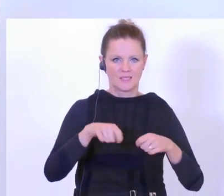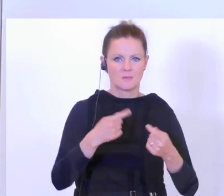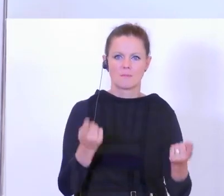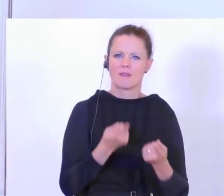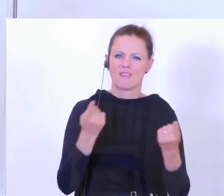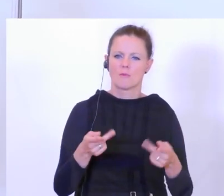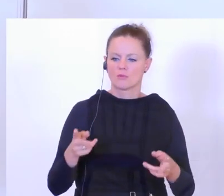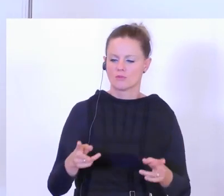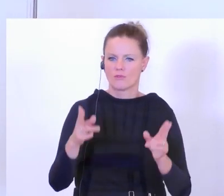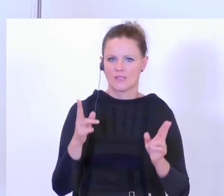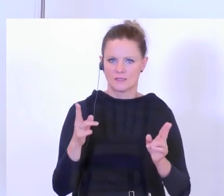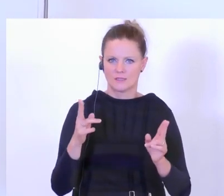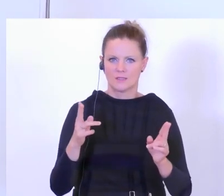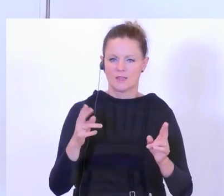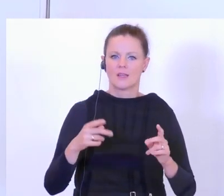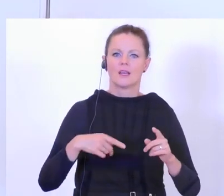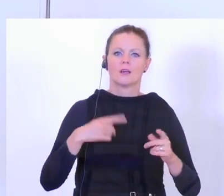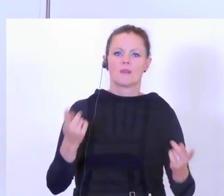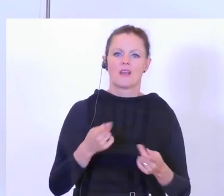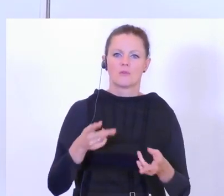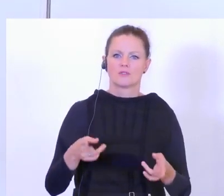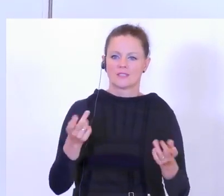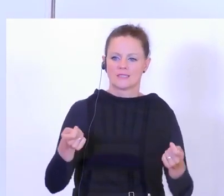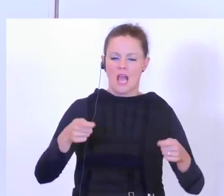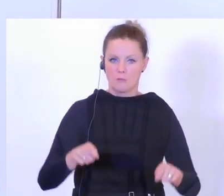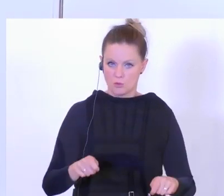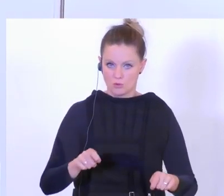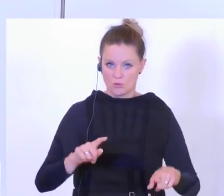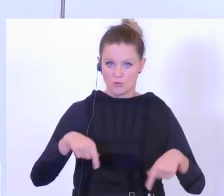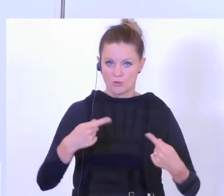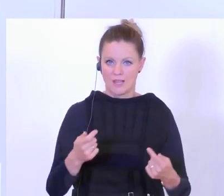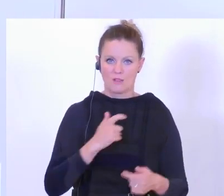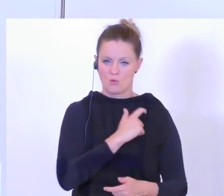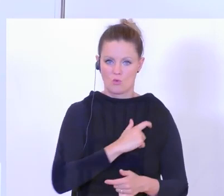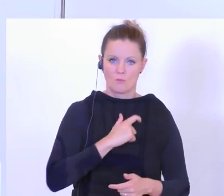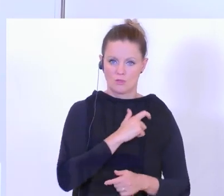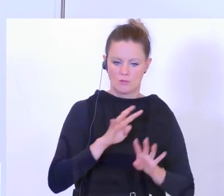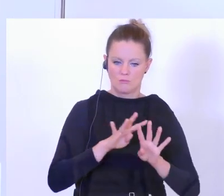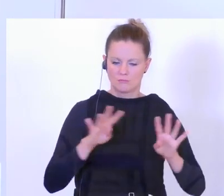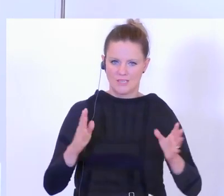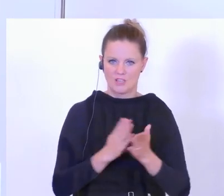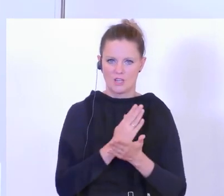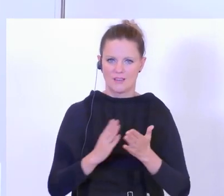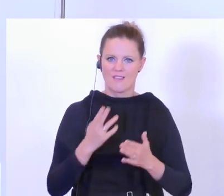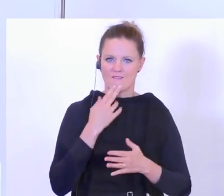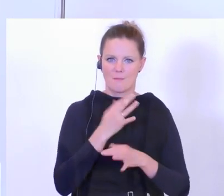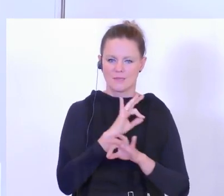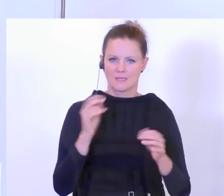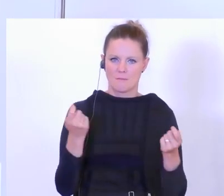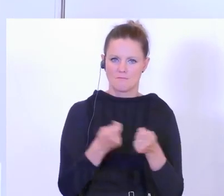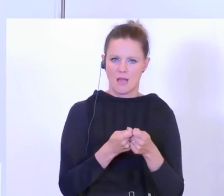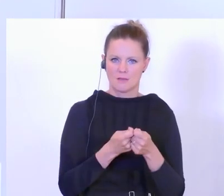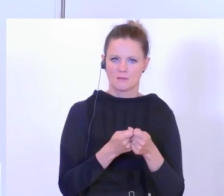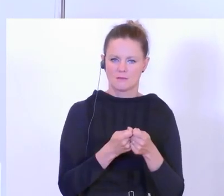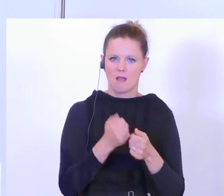Bewerbungsfrist. Wenn die Bewerbungsfrist abgeschlossen ist, entscheidet dann eine Kommission, wer der bestgeeignetste Kandidat ist. Und